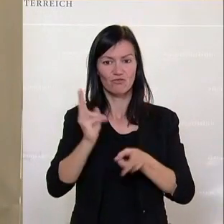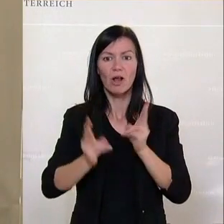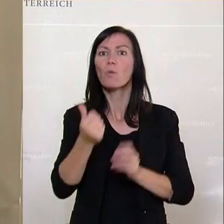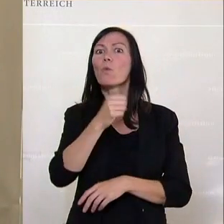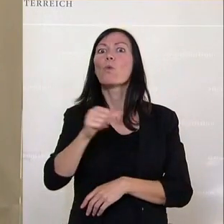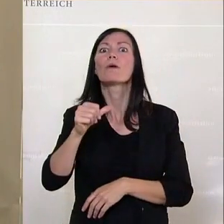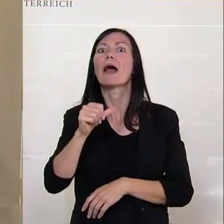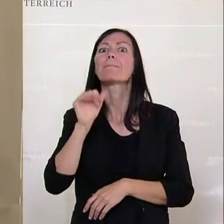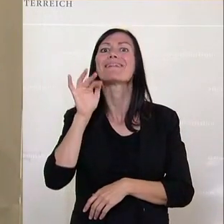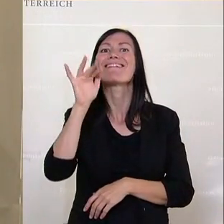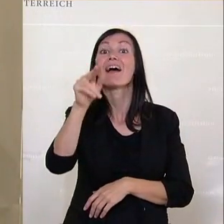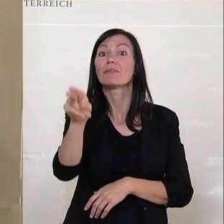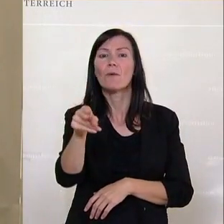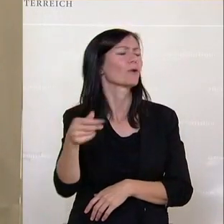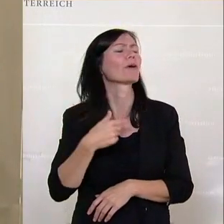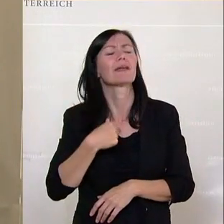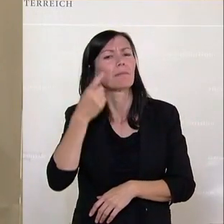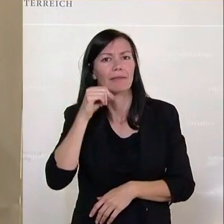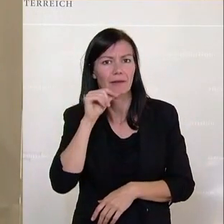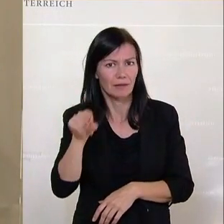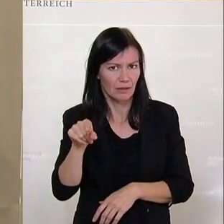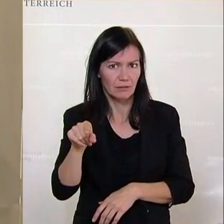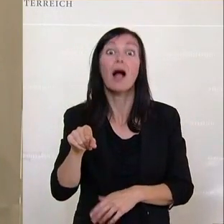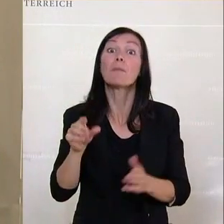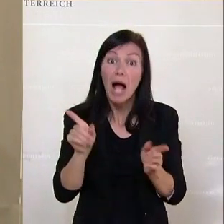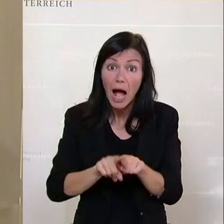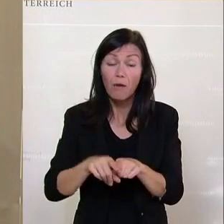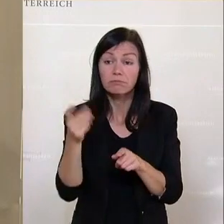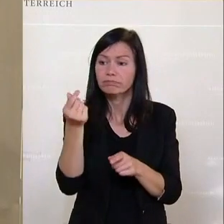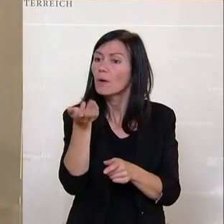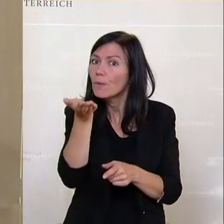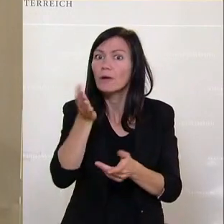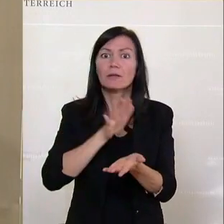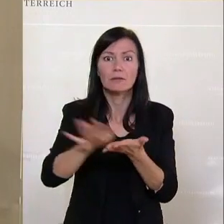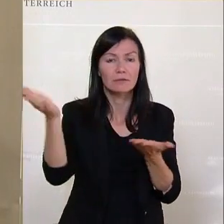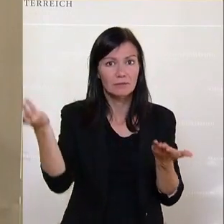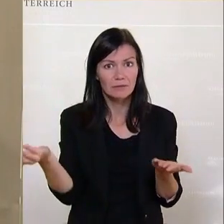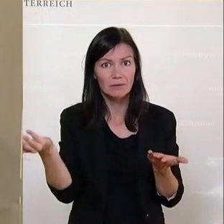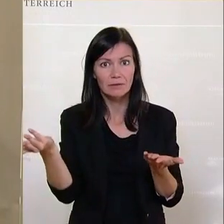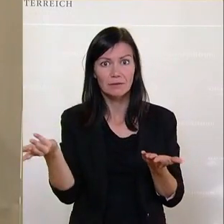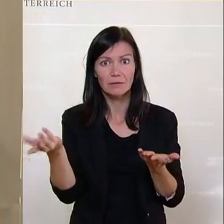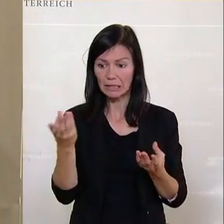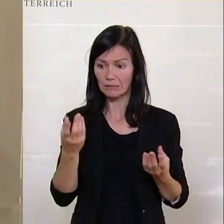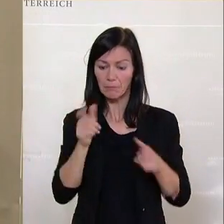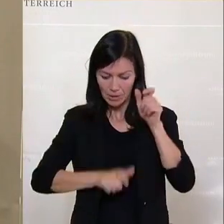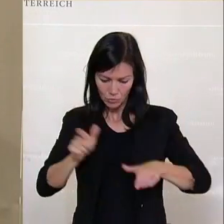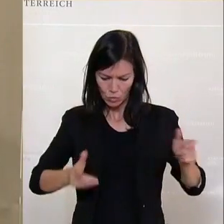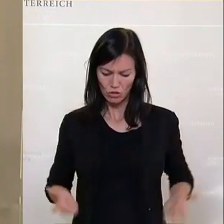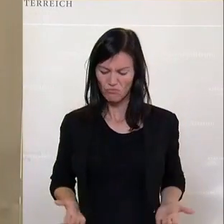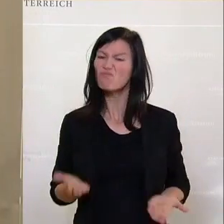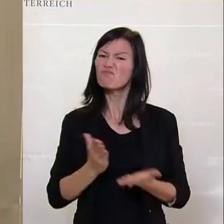Euro. 100 Milliarden Euro an Geld. Die Leute spüren es jetzt schon, sie zahlen es zurück.